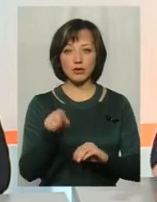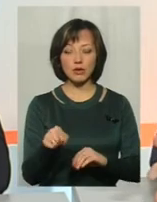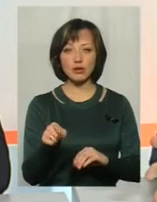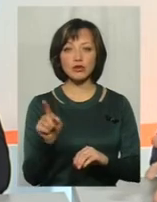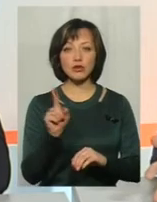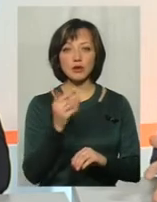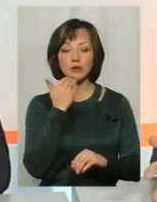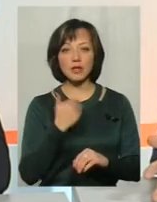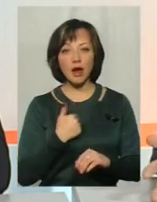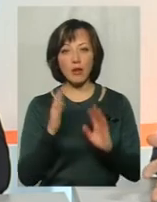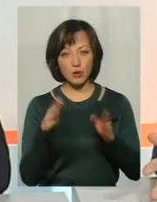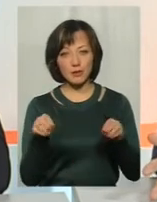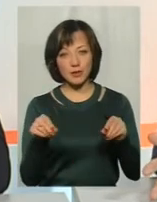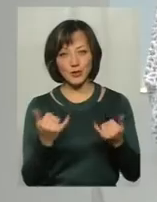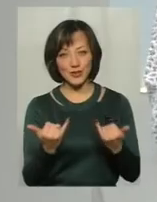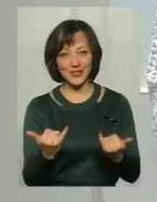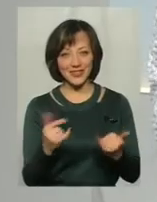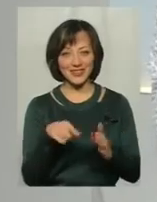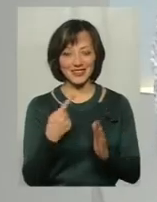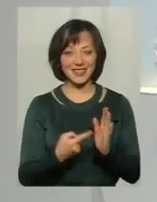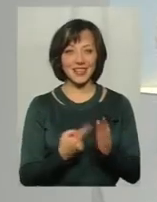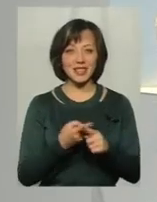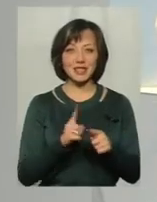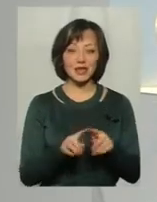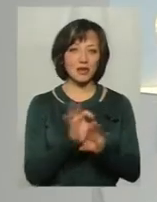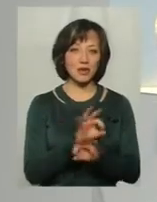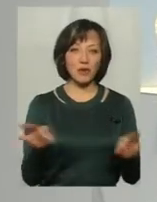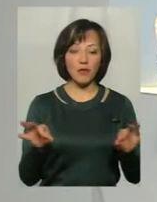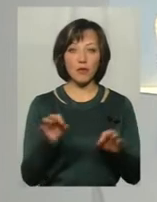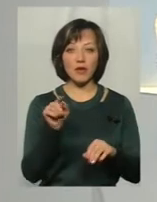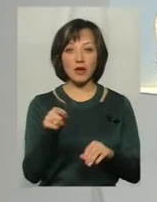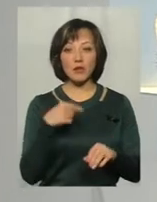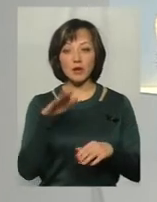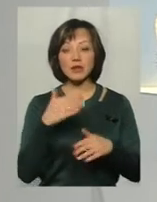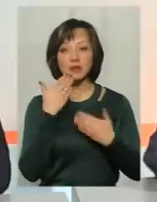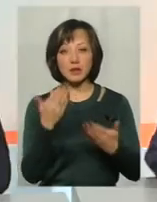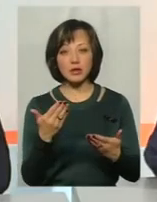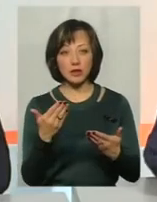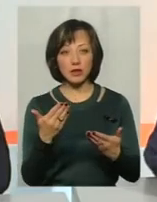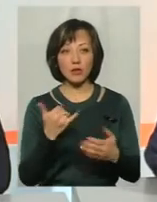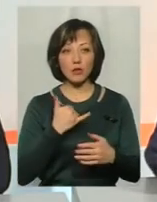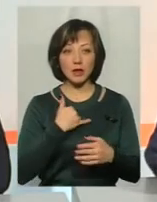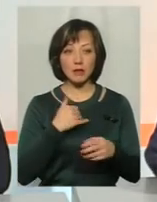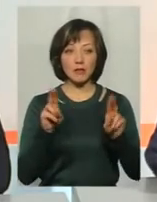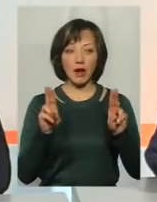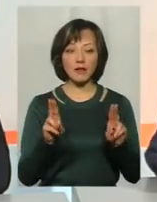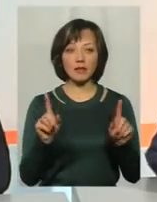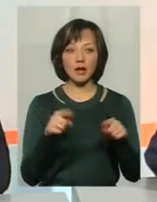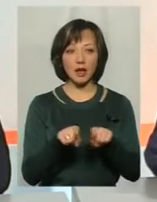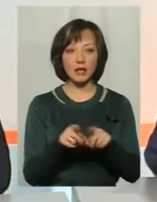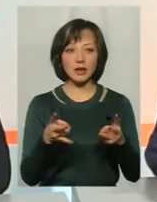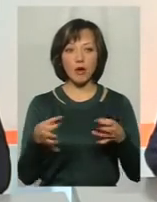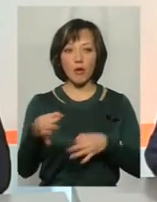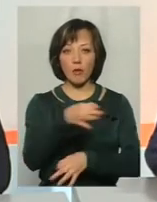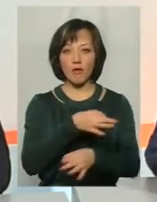запитують, а буде пісок сьогодні? І це кльово, бо я їх потім запитую. У мене правило таке, що треба